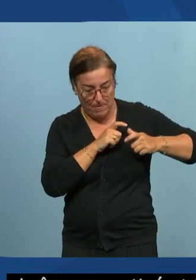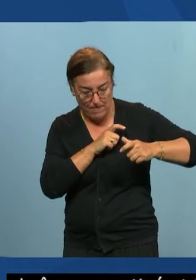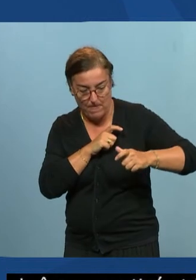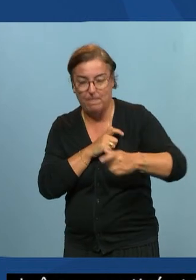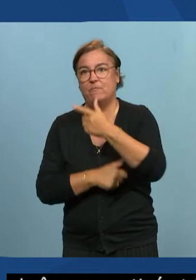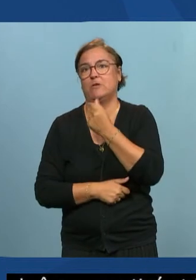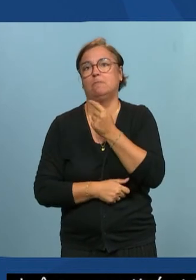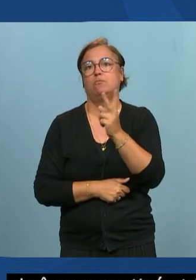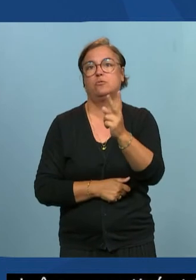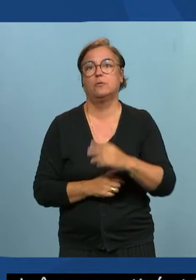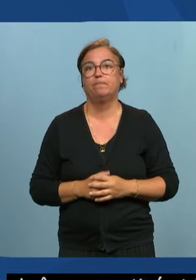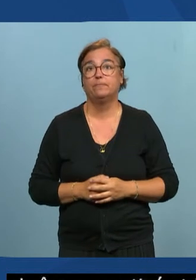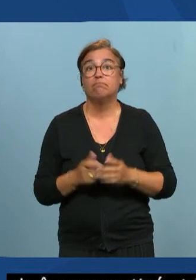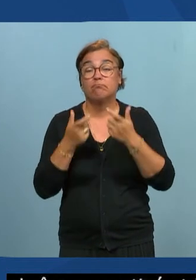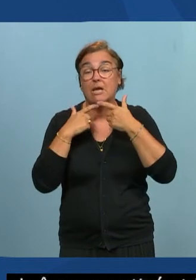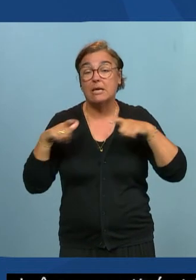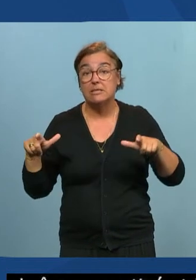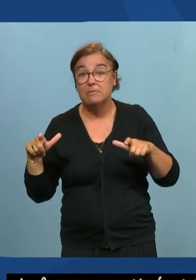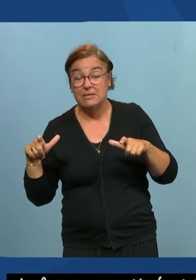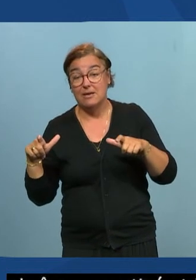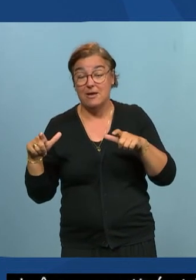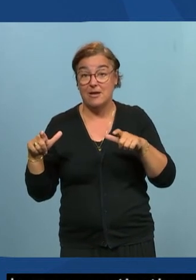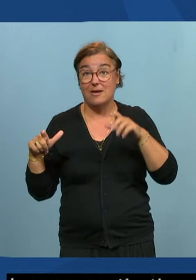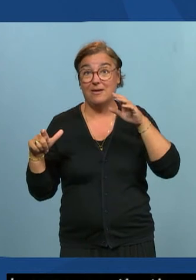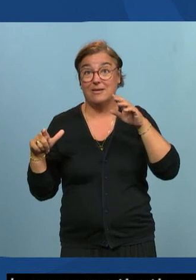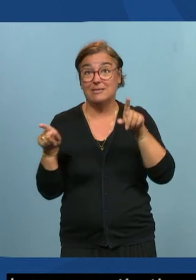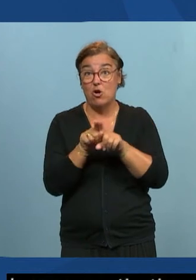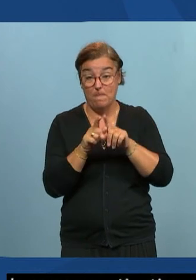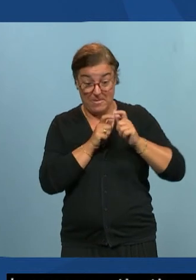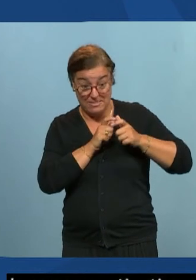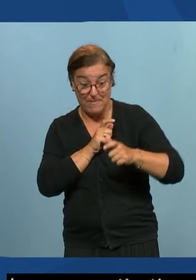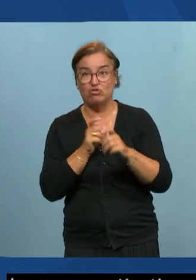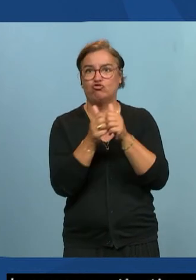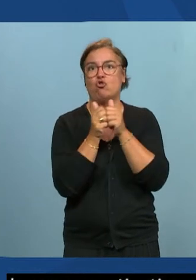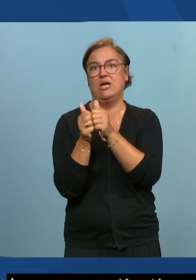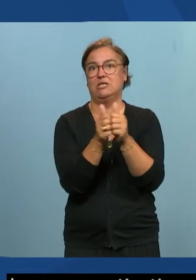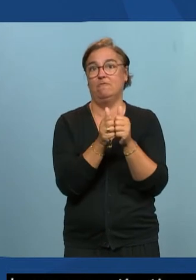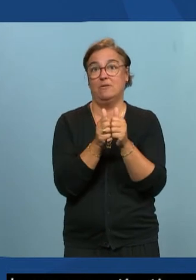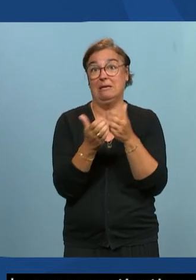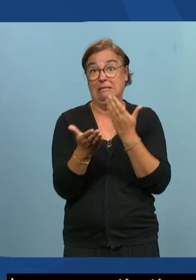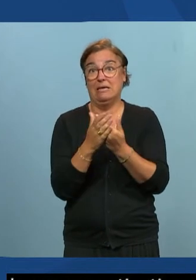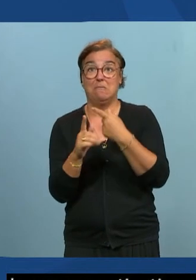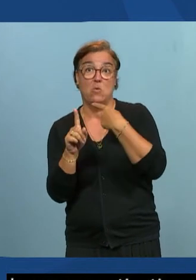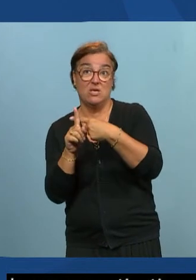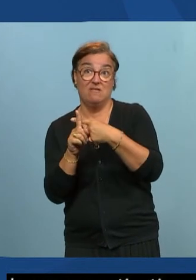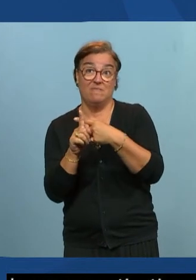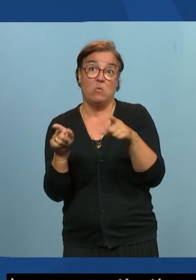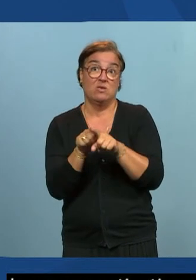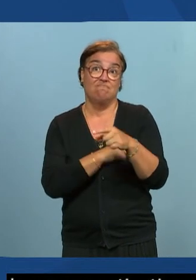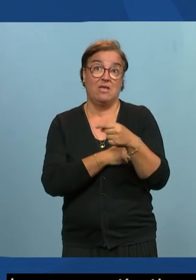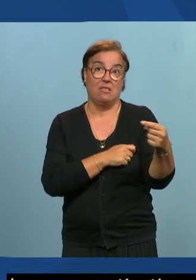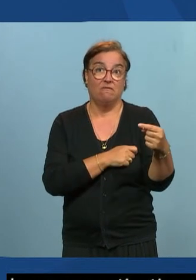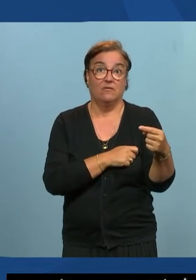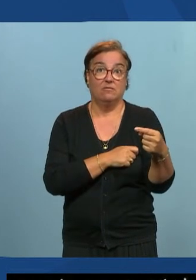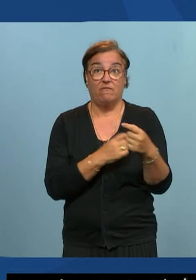'accessibilité est vraiment une démarche collective c'est à la fois sa force et sa faiblesse c'est-à-dire que le rôle du